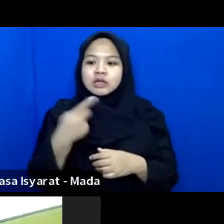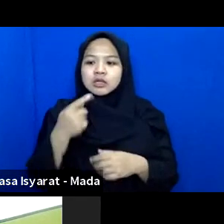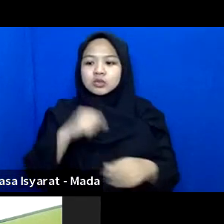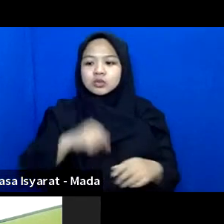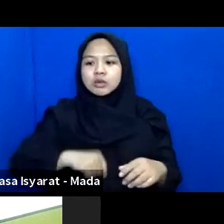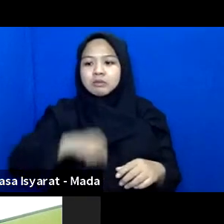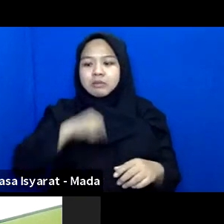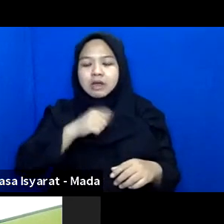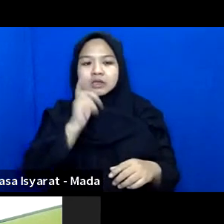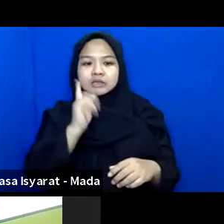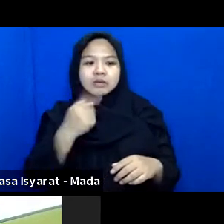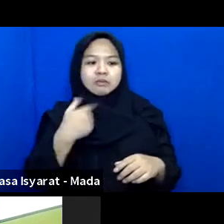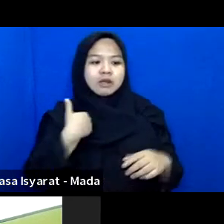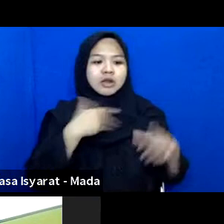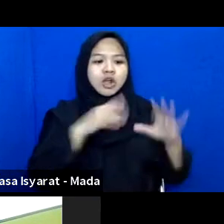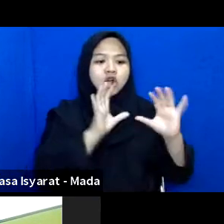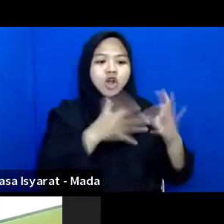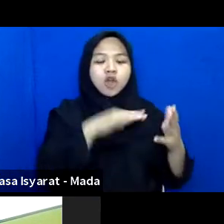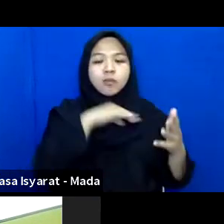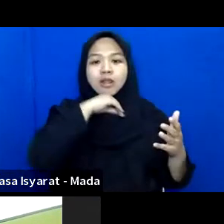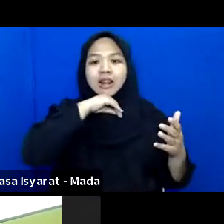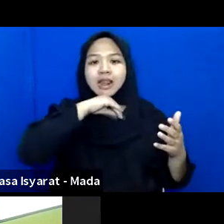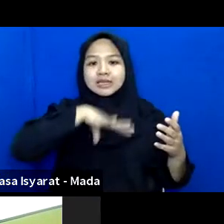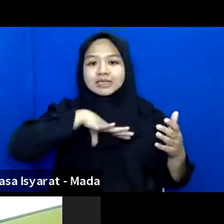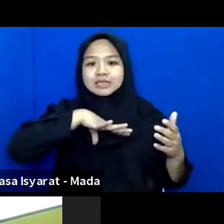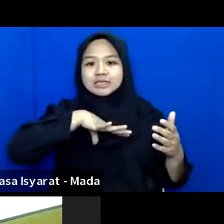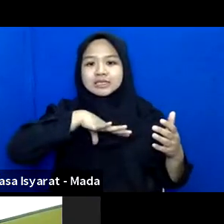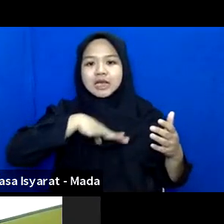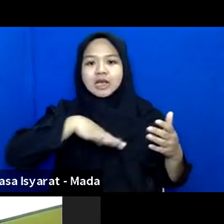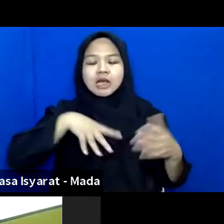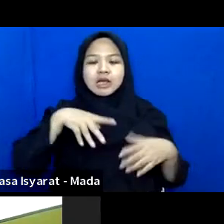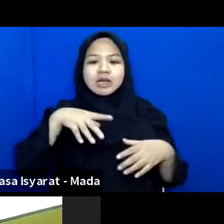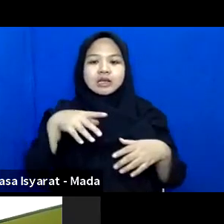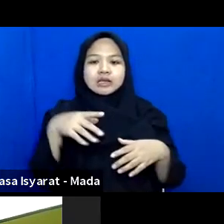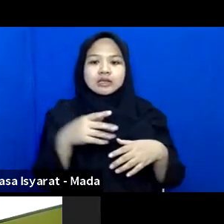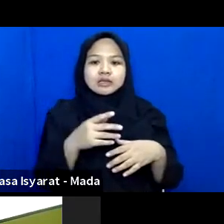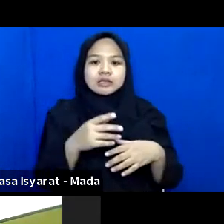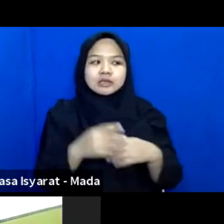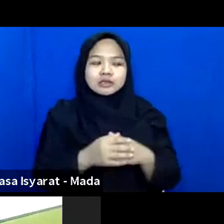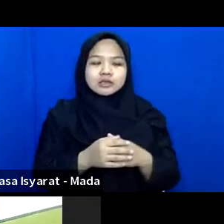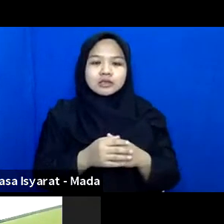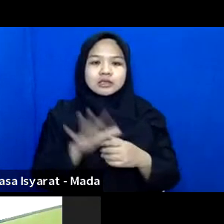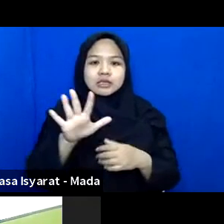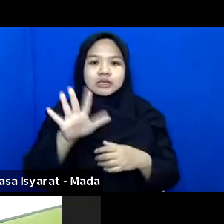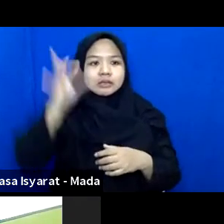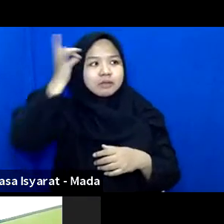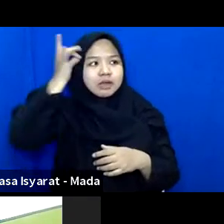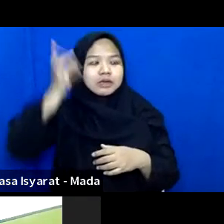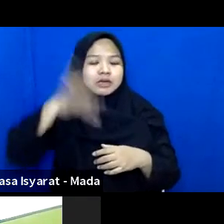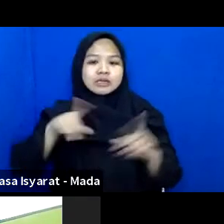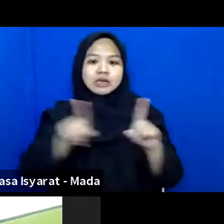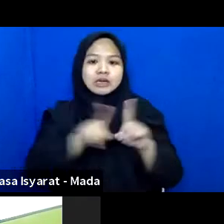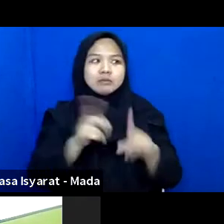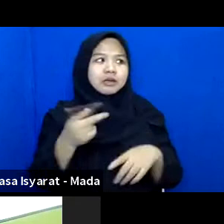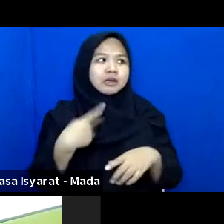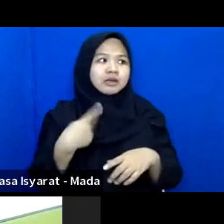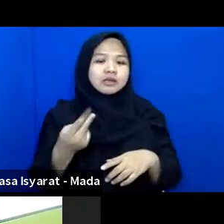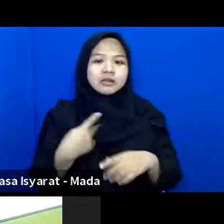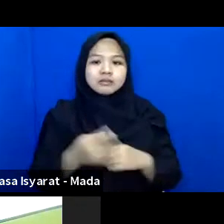Karena Ada Kelompok Lansia Di Dilema Desa Dampingan Kita